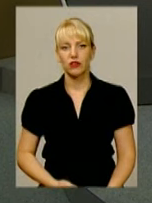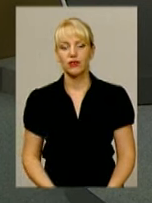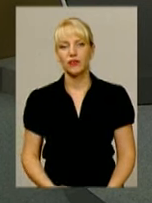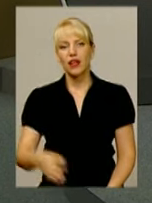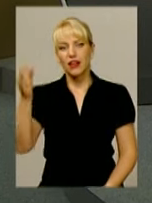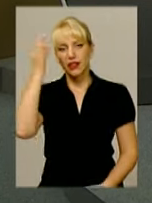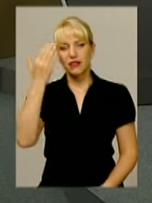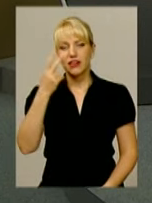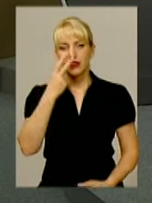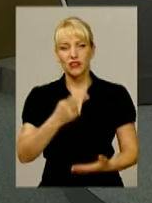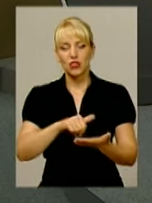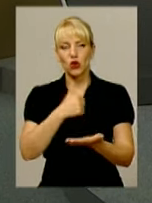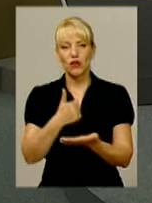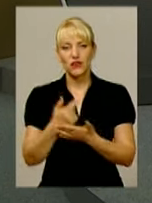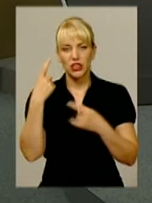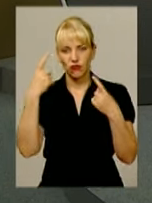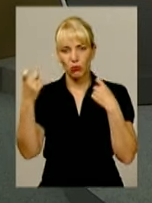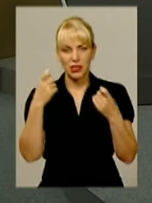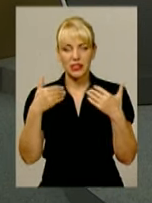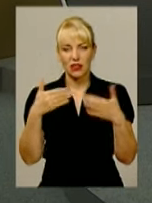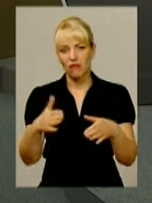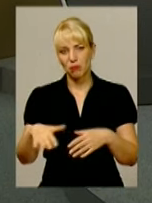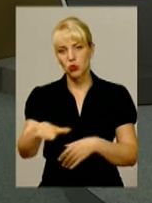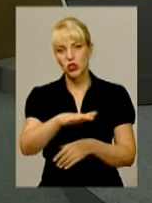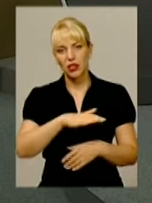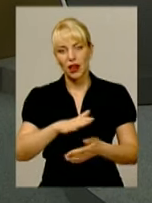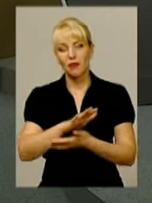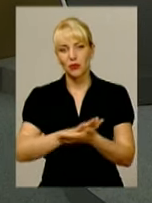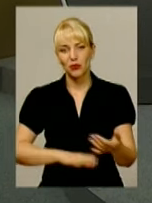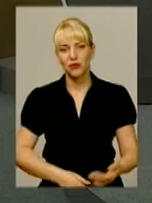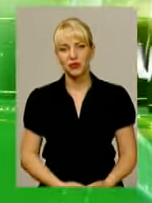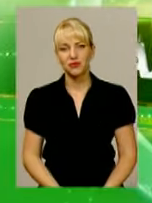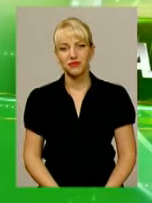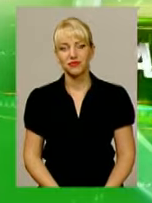Нагадаю, ви дивитесь головний інформаційний випуск «Краю». Ми продовжуємо.